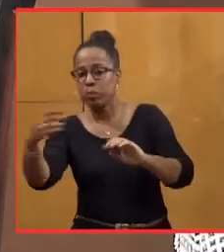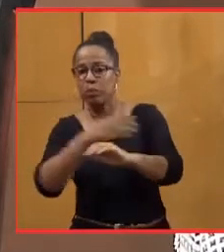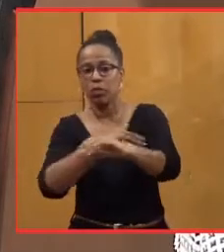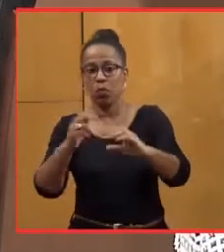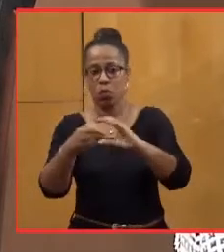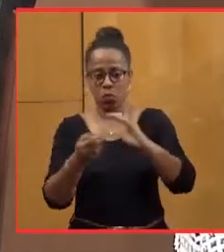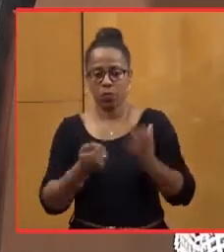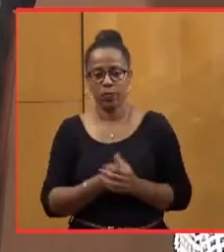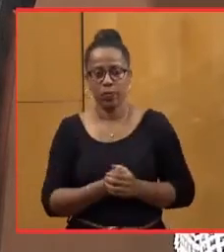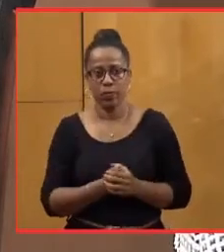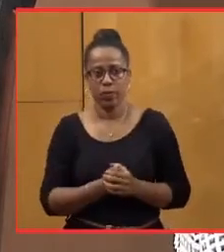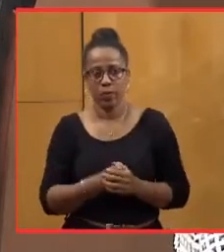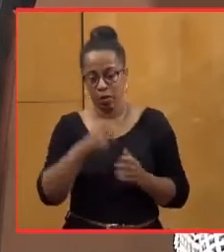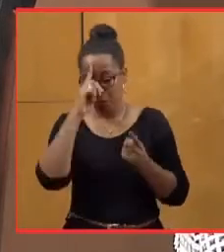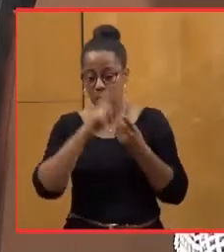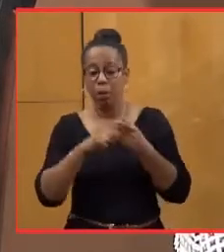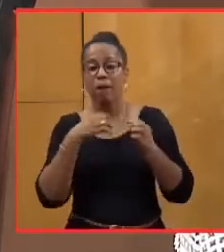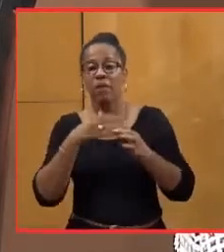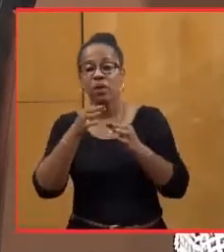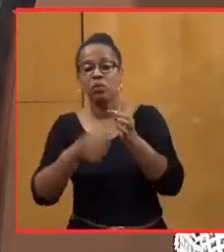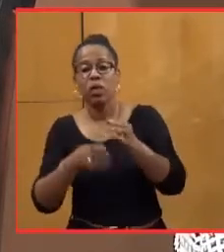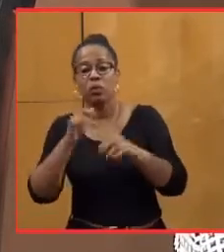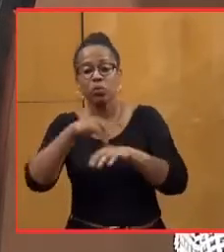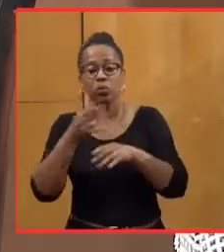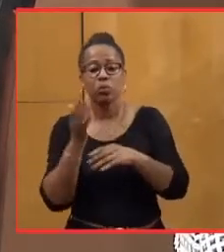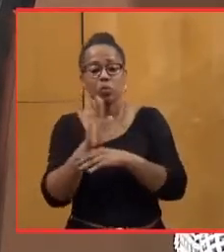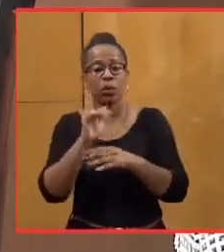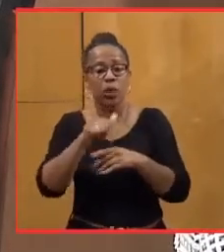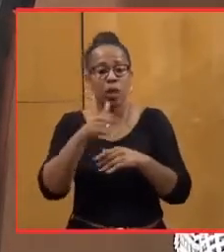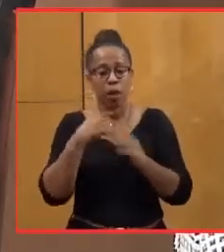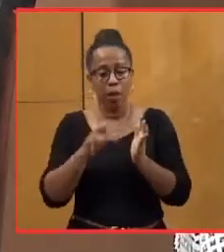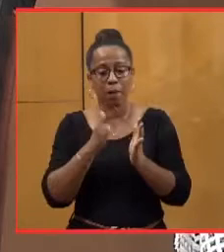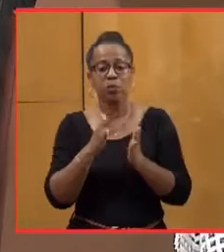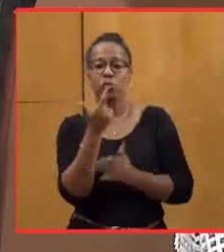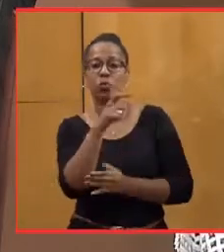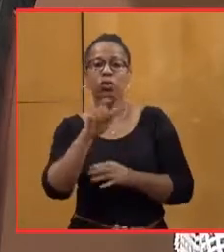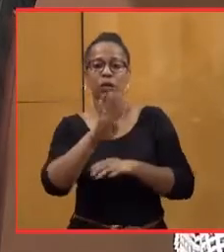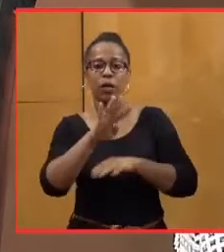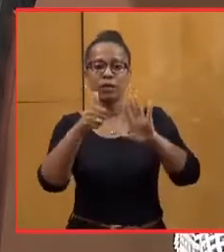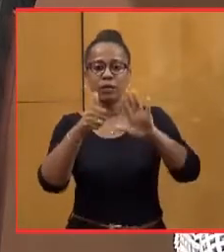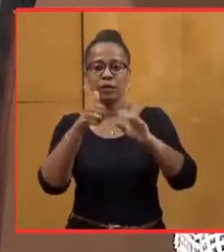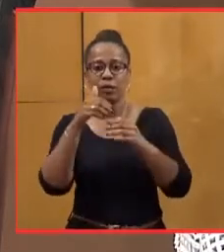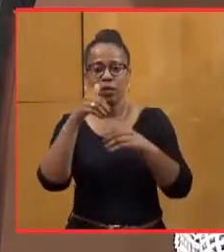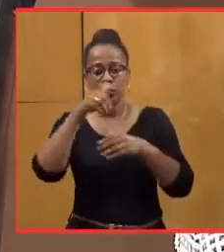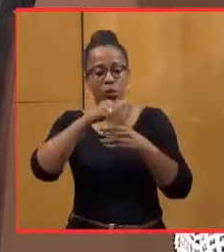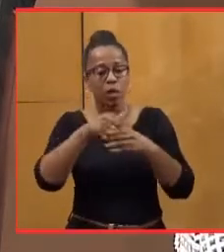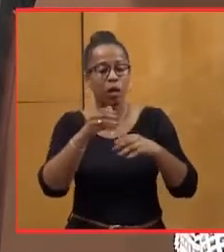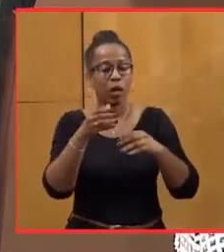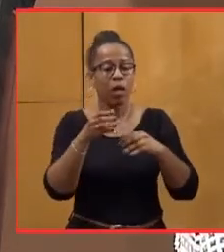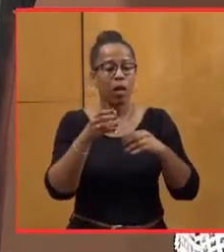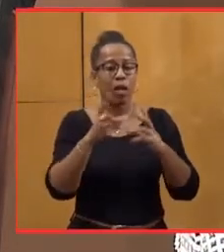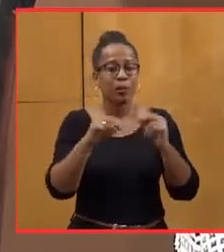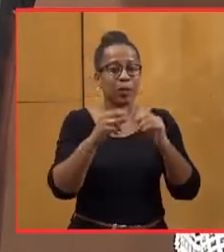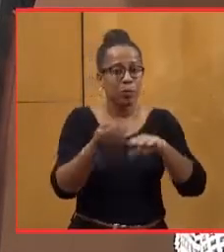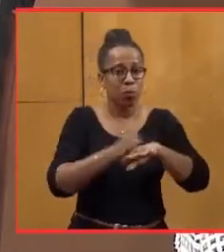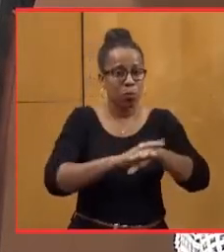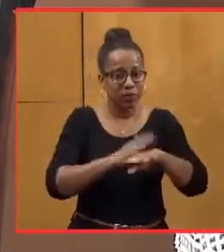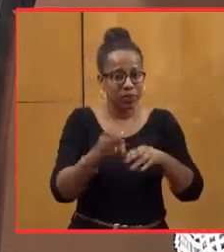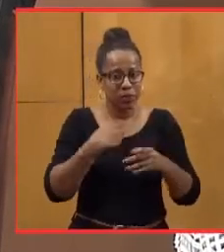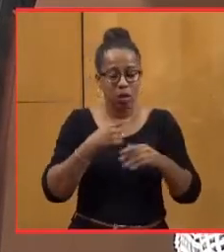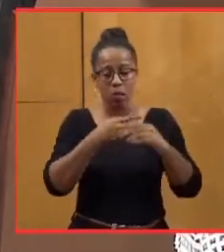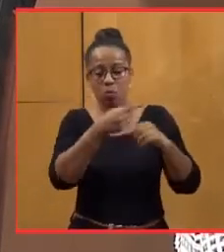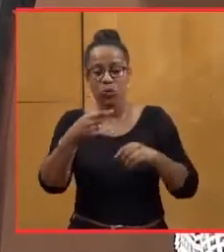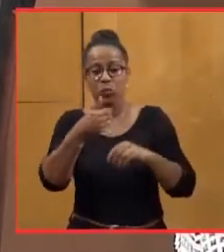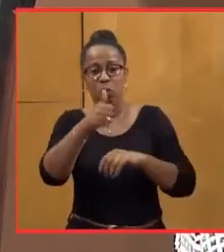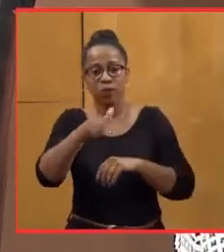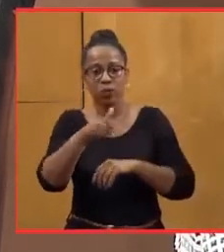Car dans l'affectation des résultats que vous affichez à la page 246 de votre exposé des motifs, les moins 1,3 millions